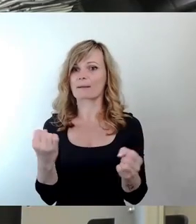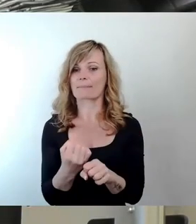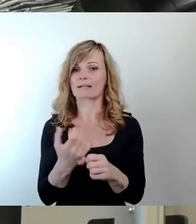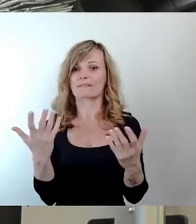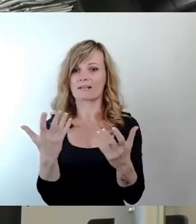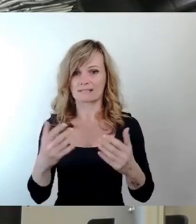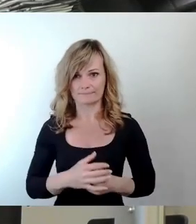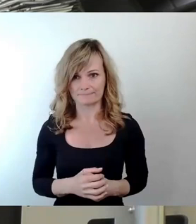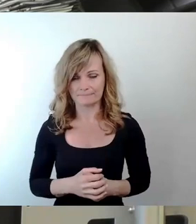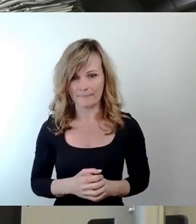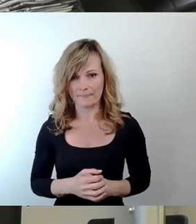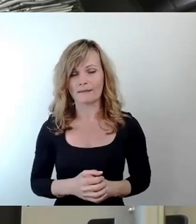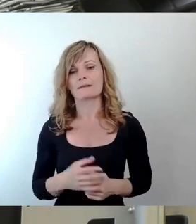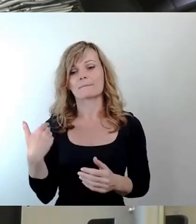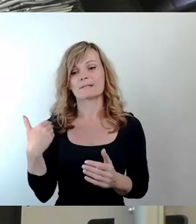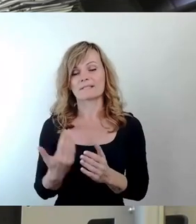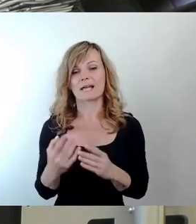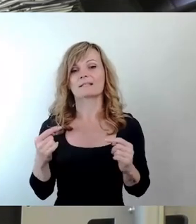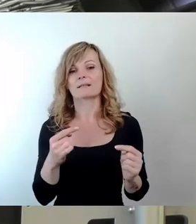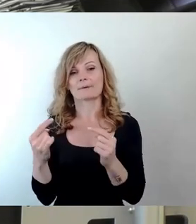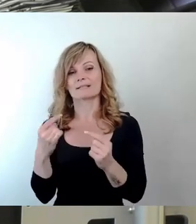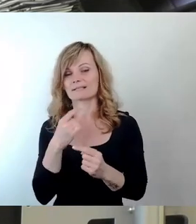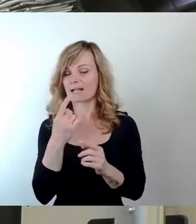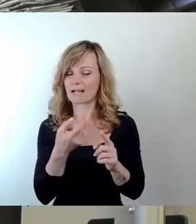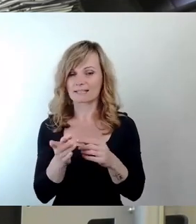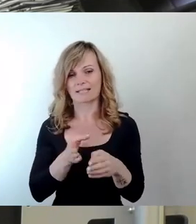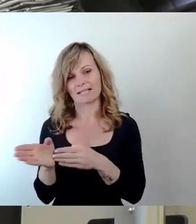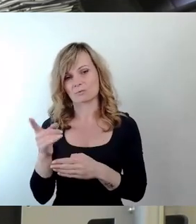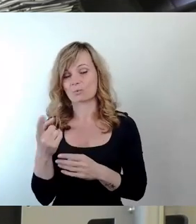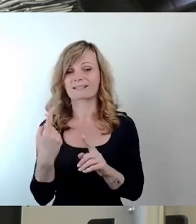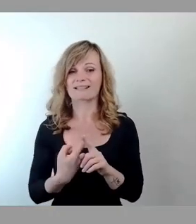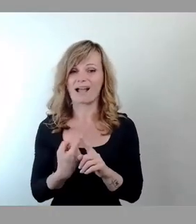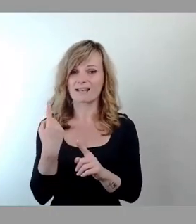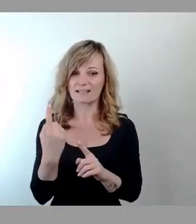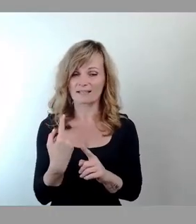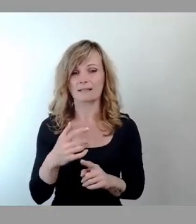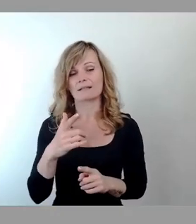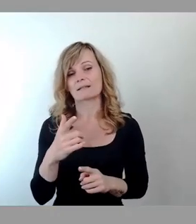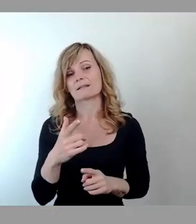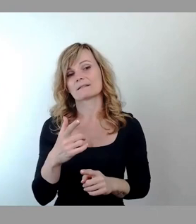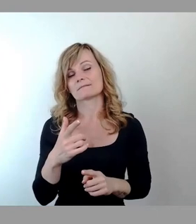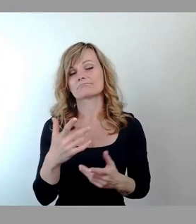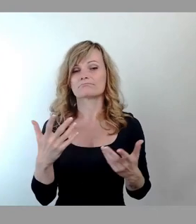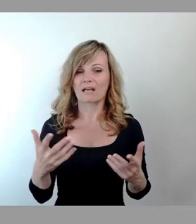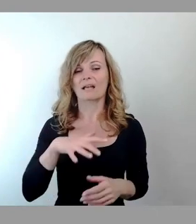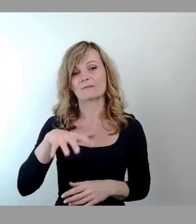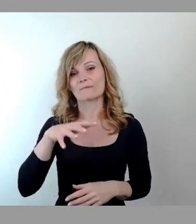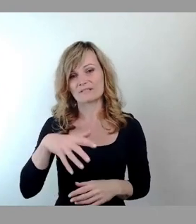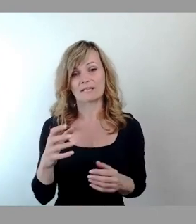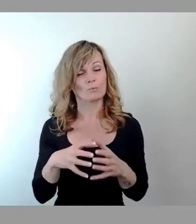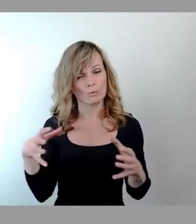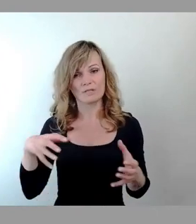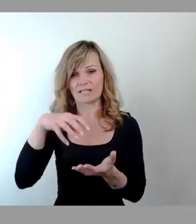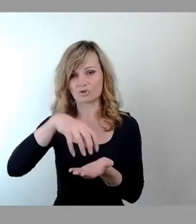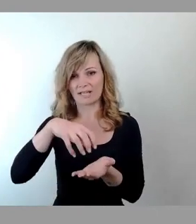bisher war ja eher in eine andere Richtung. Kommen wir mal zu den Zahlen. Unter den 15 größten Städten in